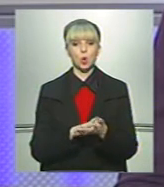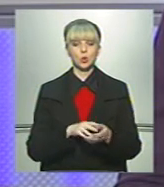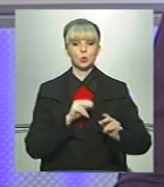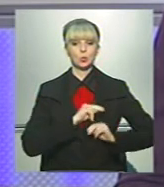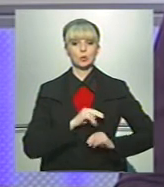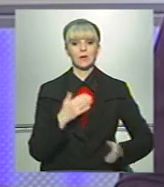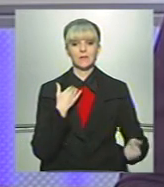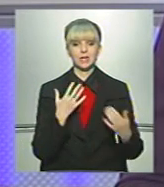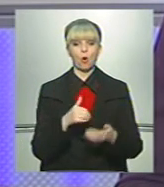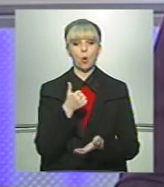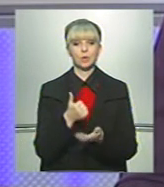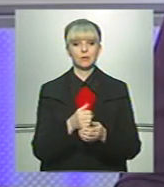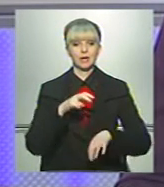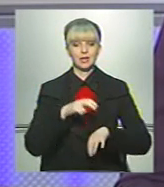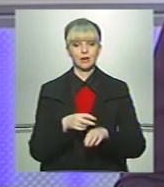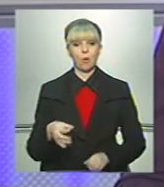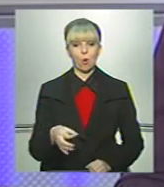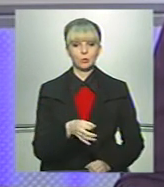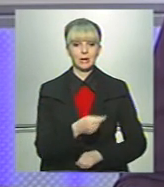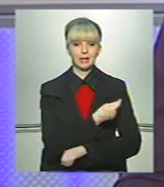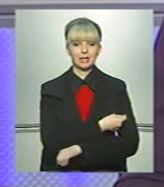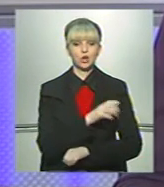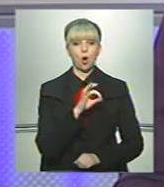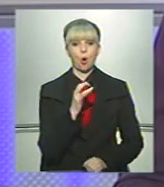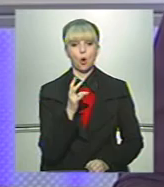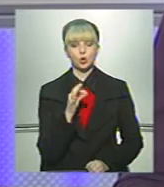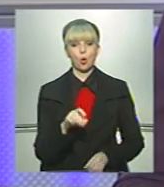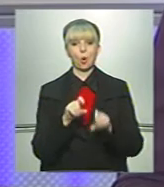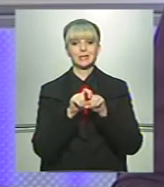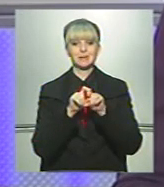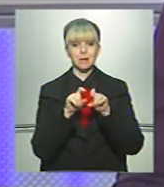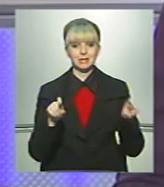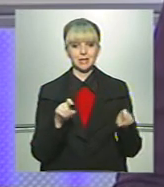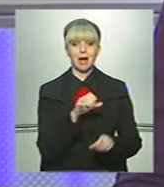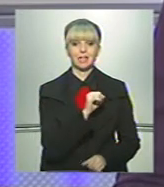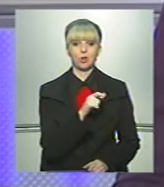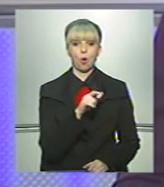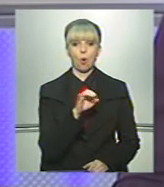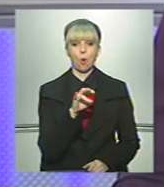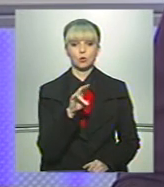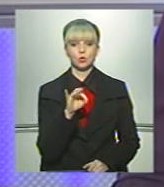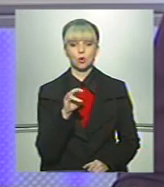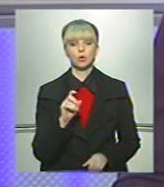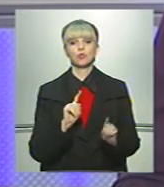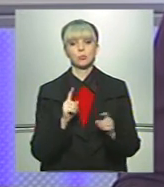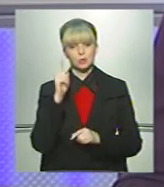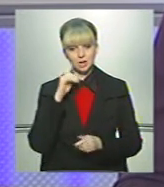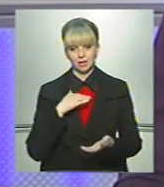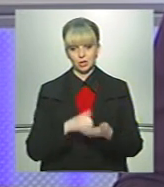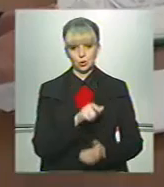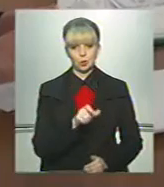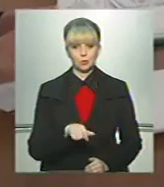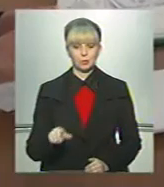трудових відносин з головним лікарем обласного клінічного онкологічного диспенсеру Анатолієм Гонцою. Чому, знають наші